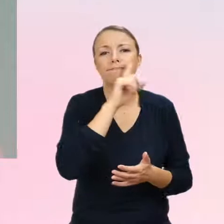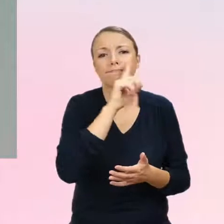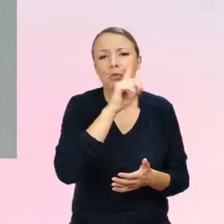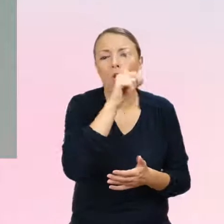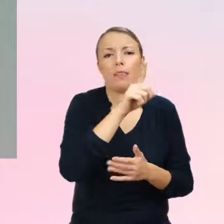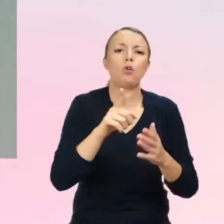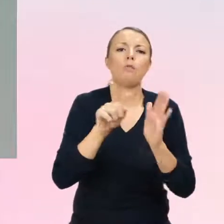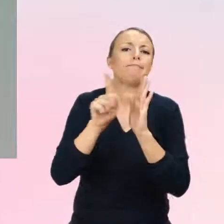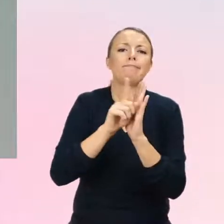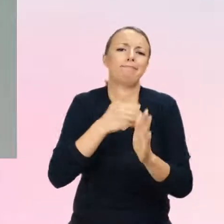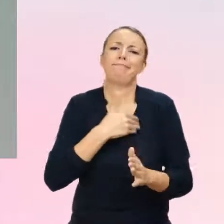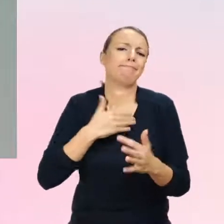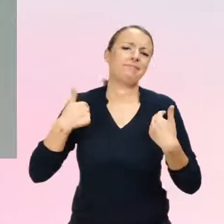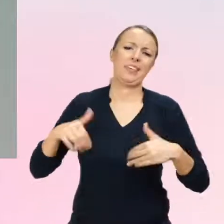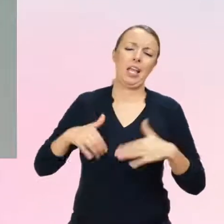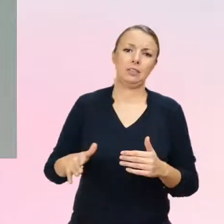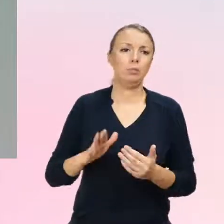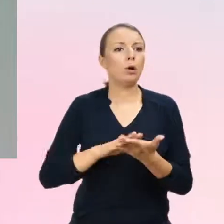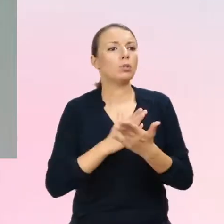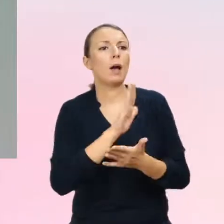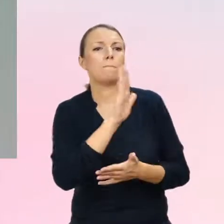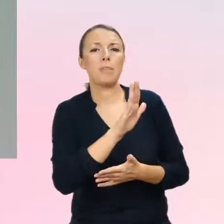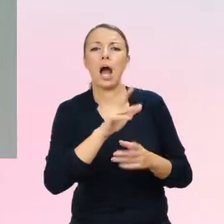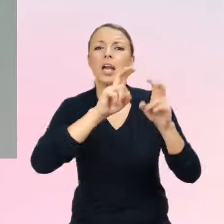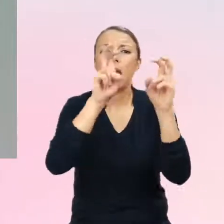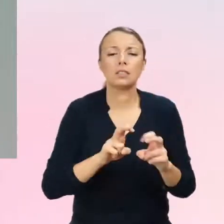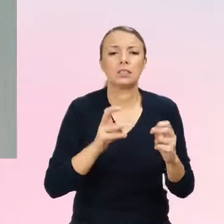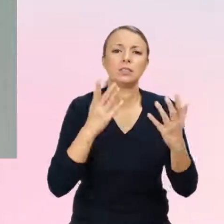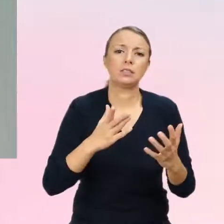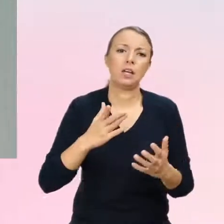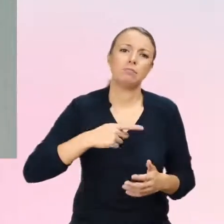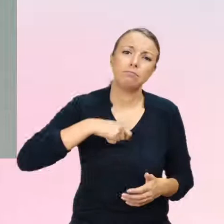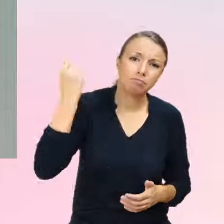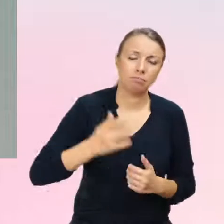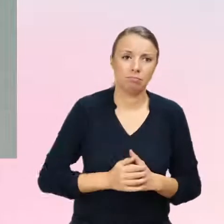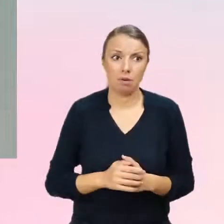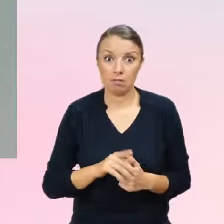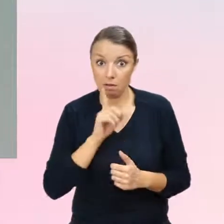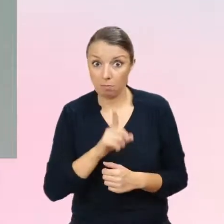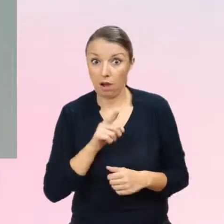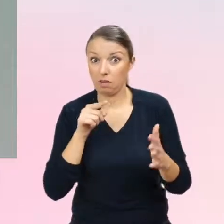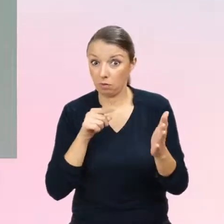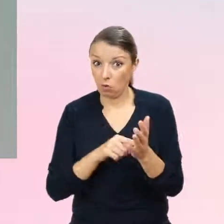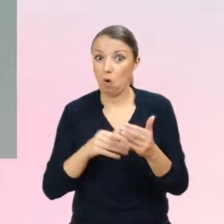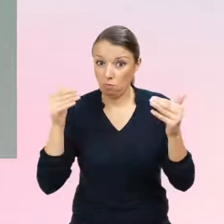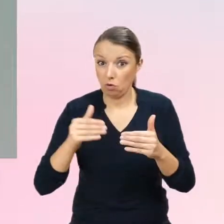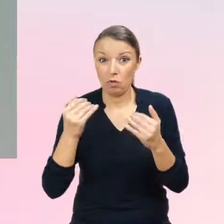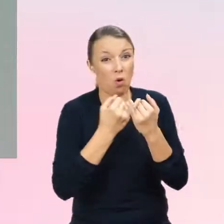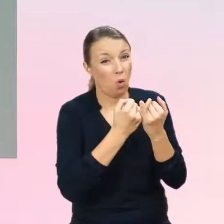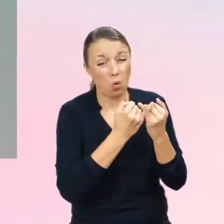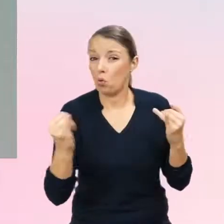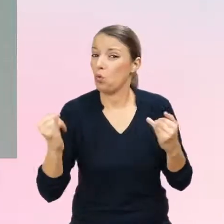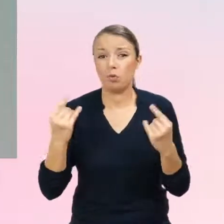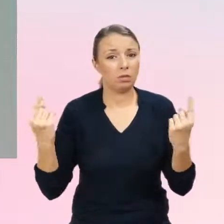czy ma, nie wiem, jakiś właśnie kryzys samobójczy, no to wtedy mogą się różne rzeczy wydarzyć, tak, że często jest potrzebna nawet, nie wiem,